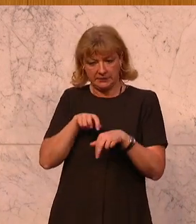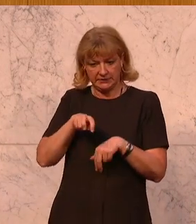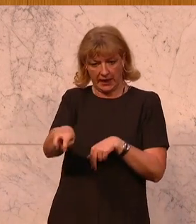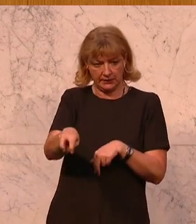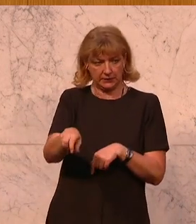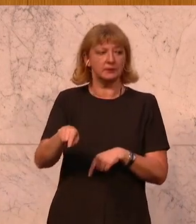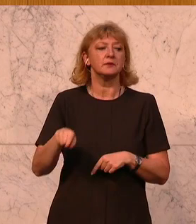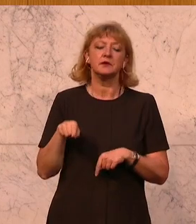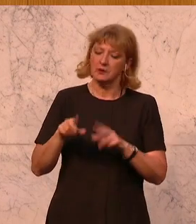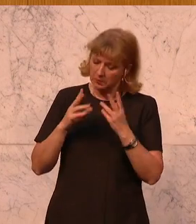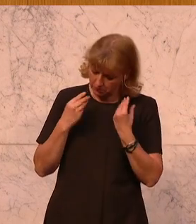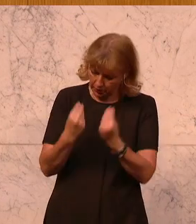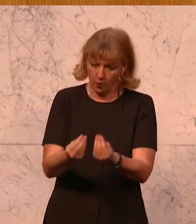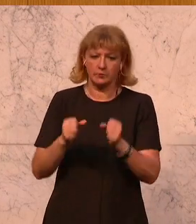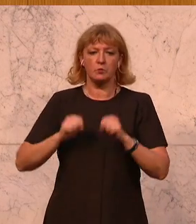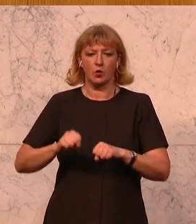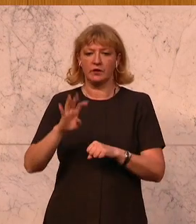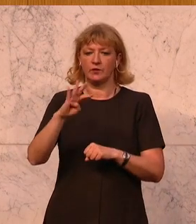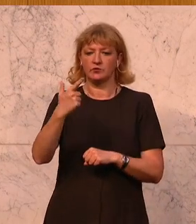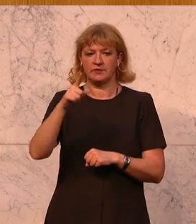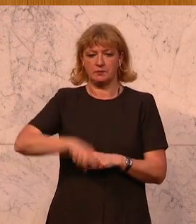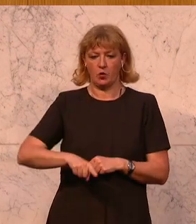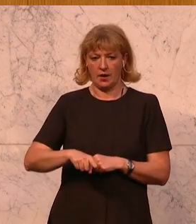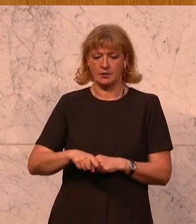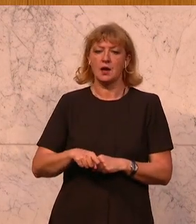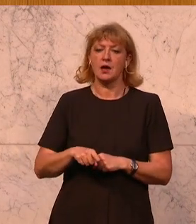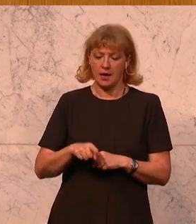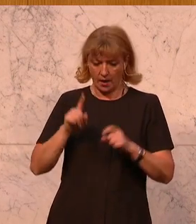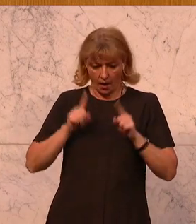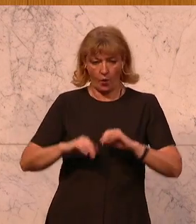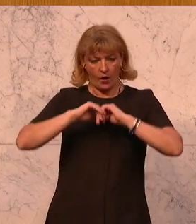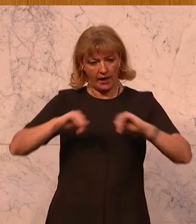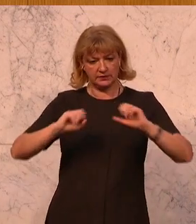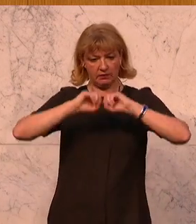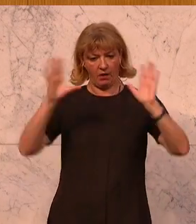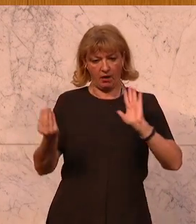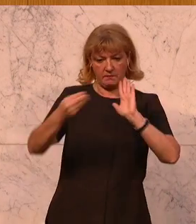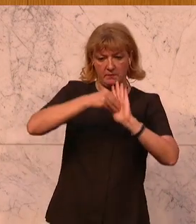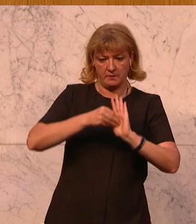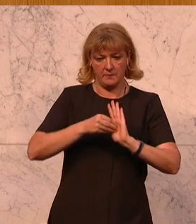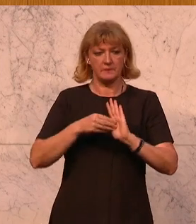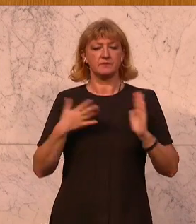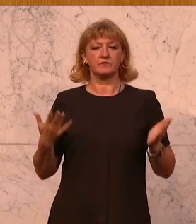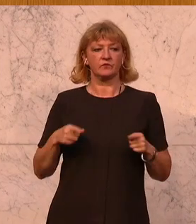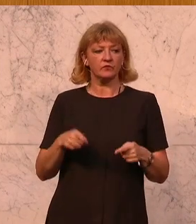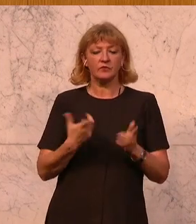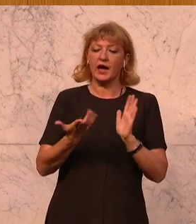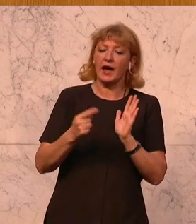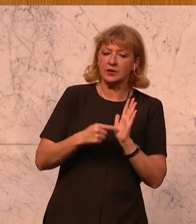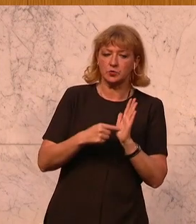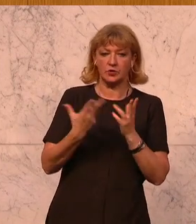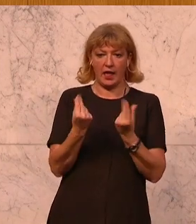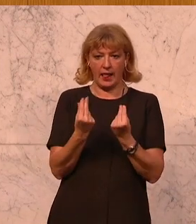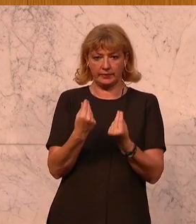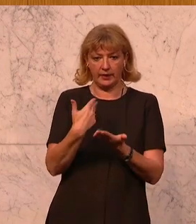die sollen genauso die Möglichkeit haben, auf 24 Monate. Darüber hinaus ist eine Klarstellung im Zusammenhang mit der Inanspruchnahme von